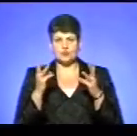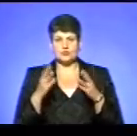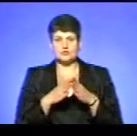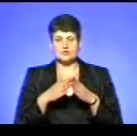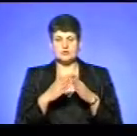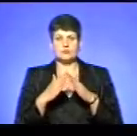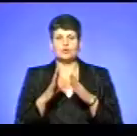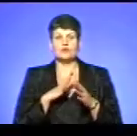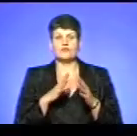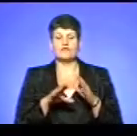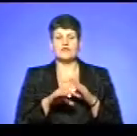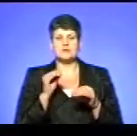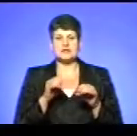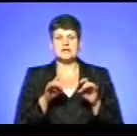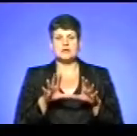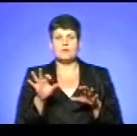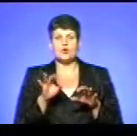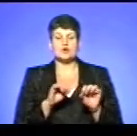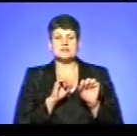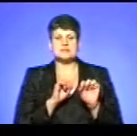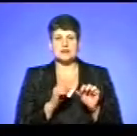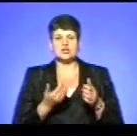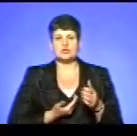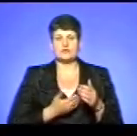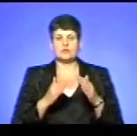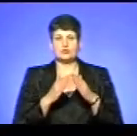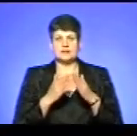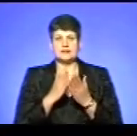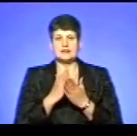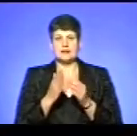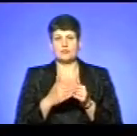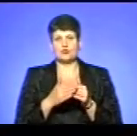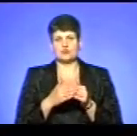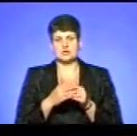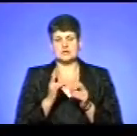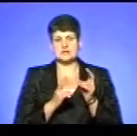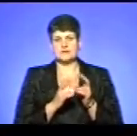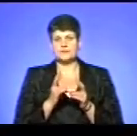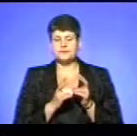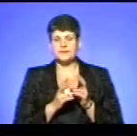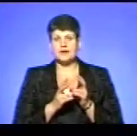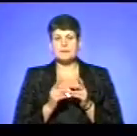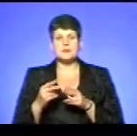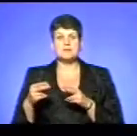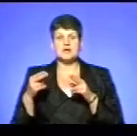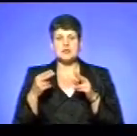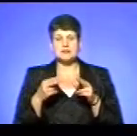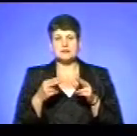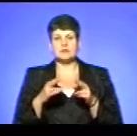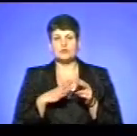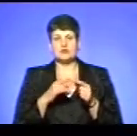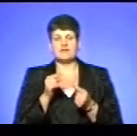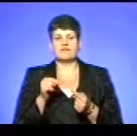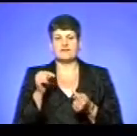прийнято рішення про захист житлових будинків, які знаходяться поруч з заводом. По прибуттю підрозділів були